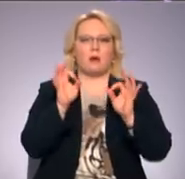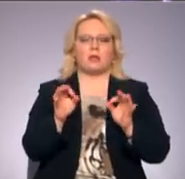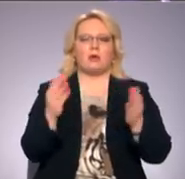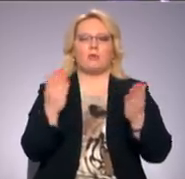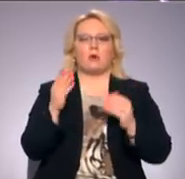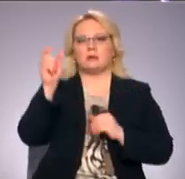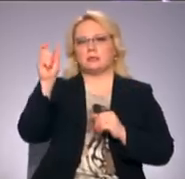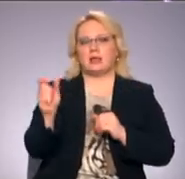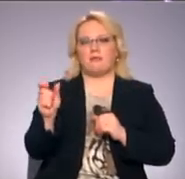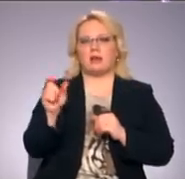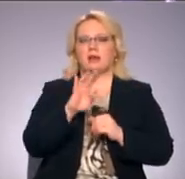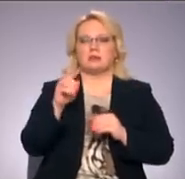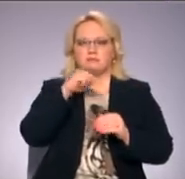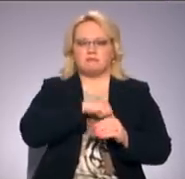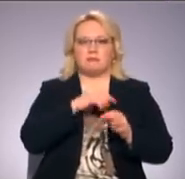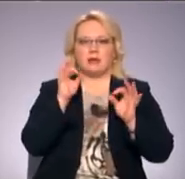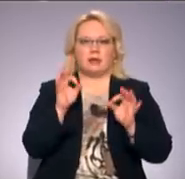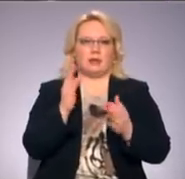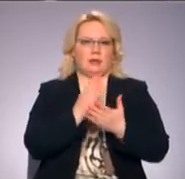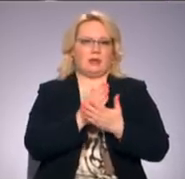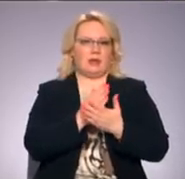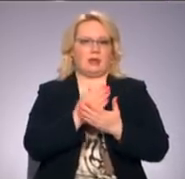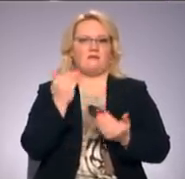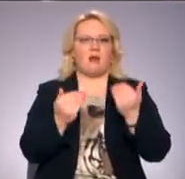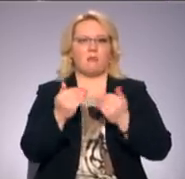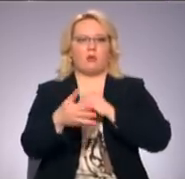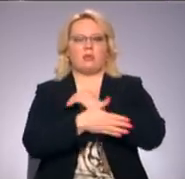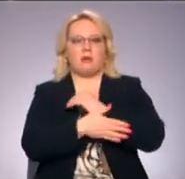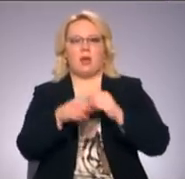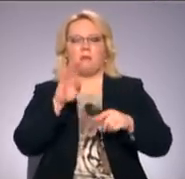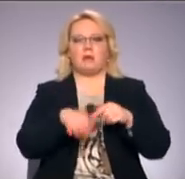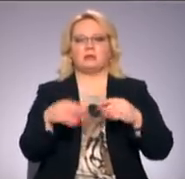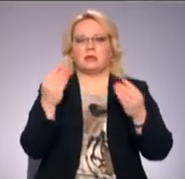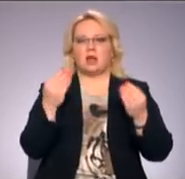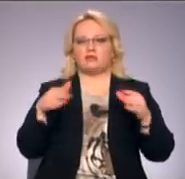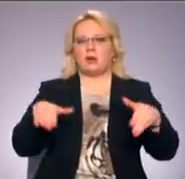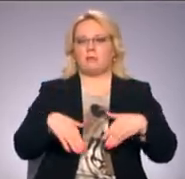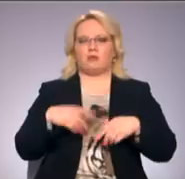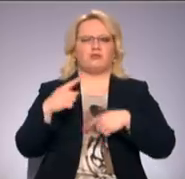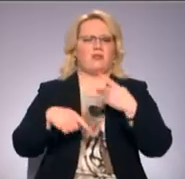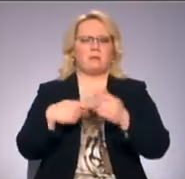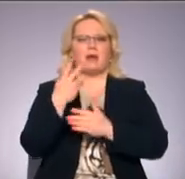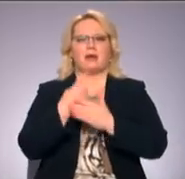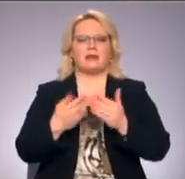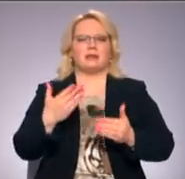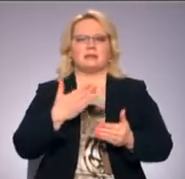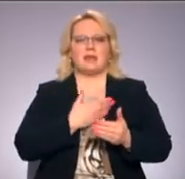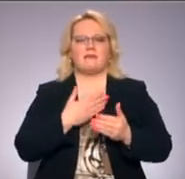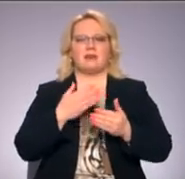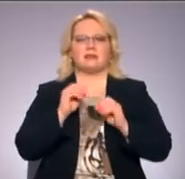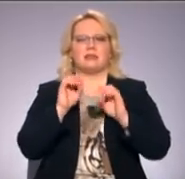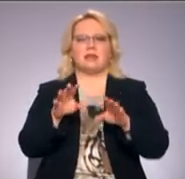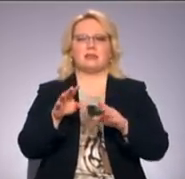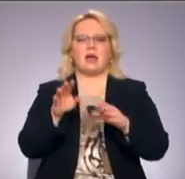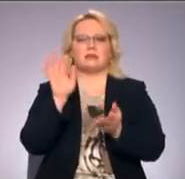tas cilvēks, kas viņš patiesībā ir. Var būt nabaks bez grāša kabatā, kurš vienmēr iekrīt dzīves izliktajās lamatās,